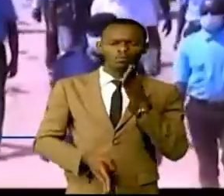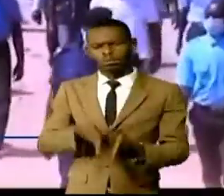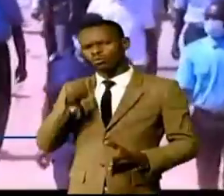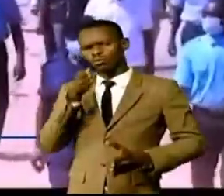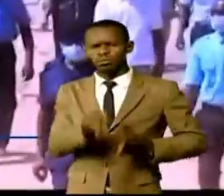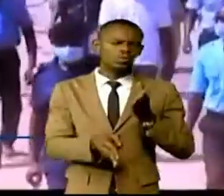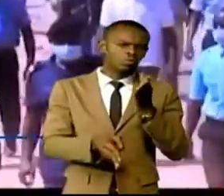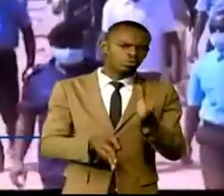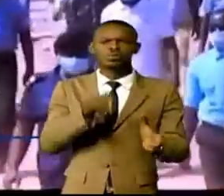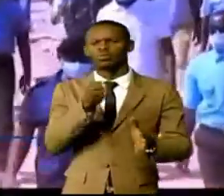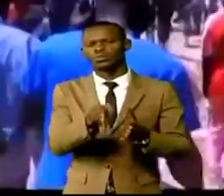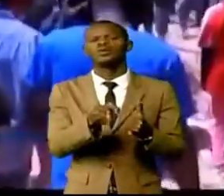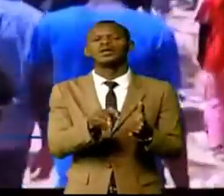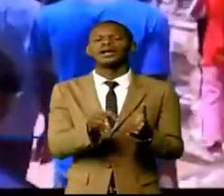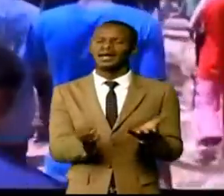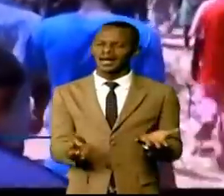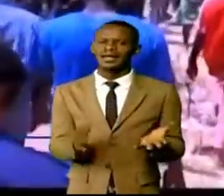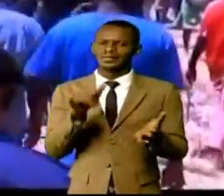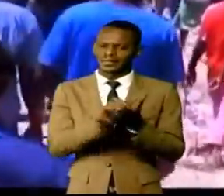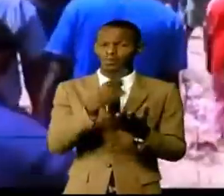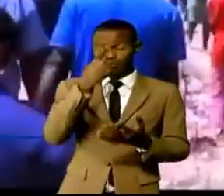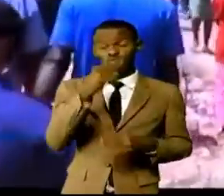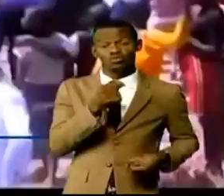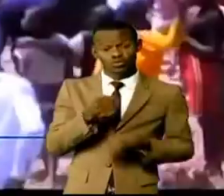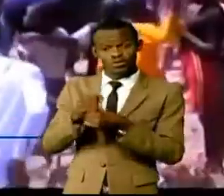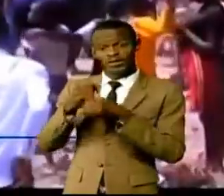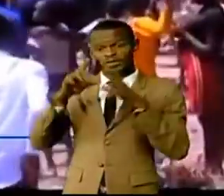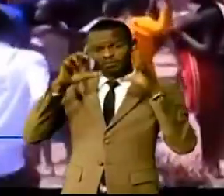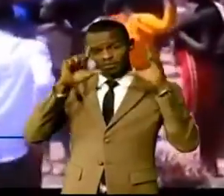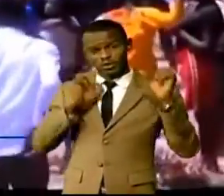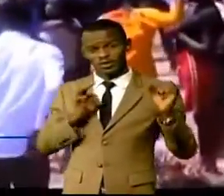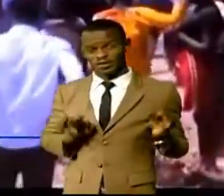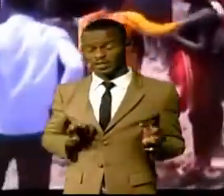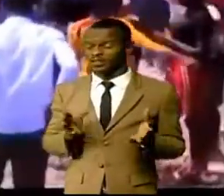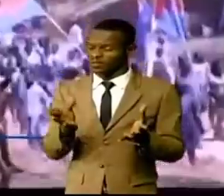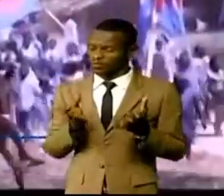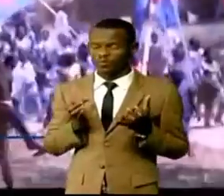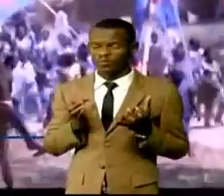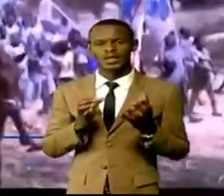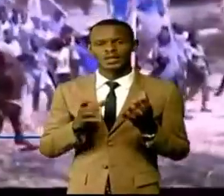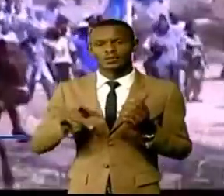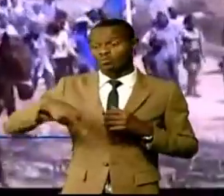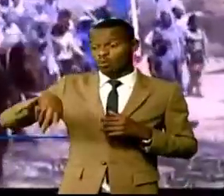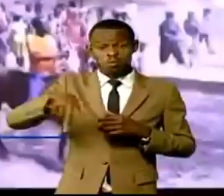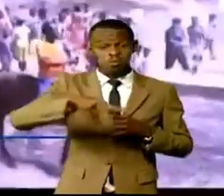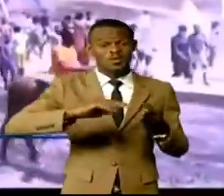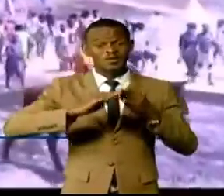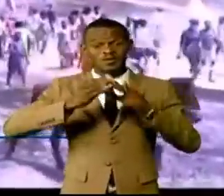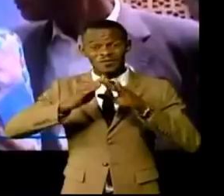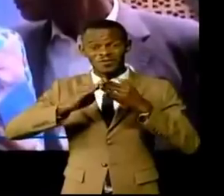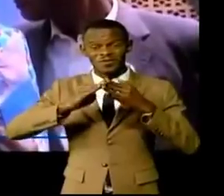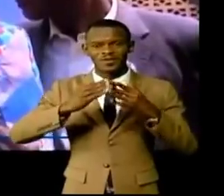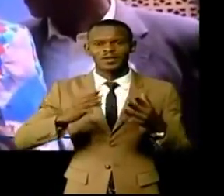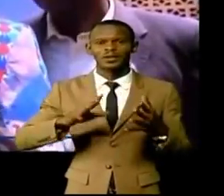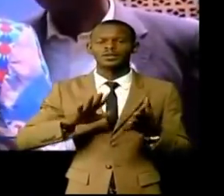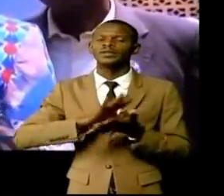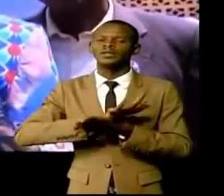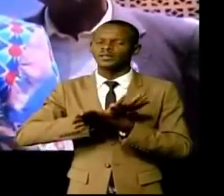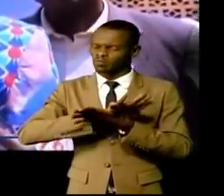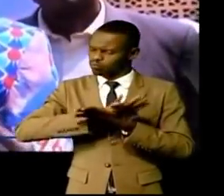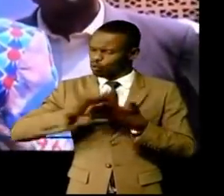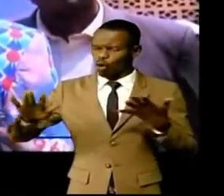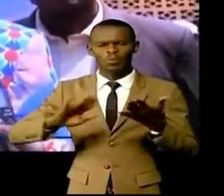sa vision salvatrice, de moderniser de plus en plus cette ville vitrine de la RDC, devant la République centrafricaine. Pour avoir